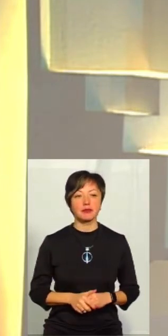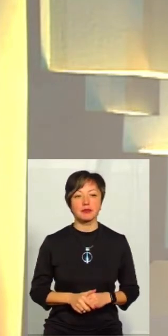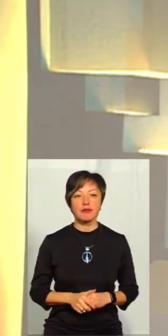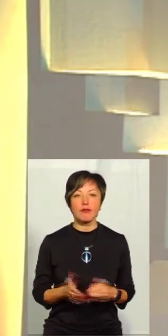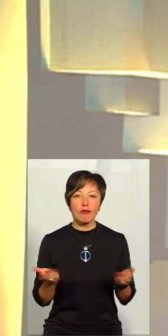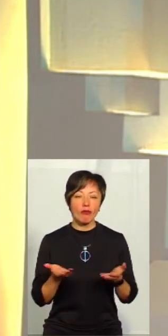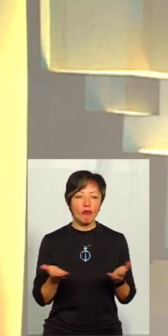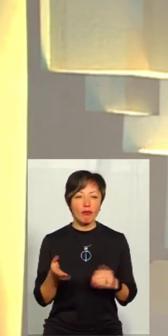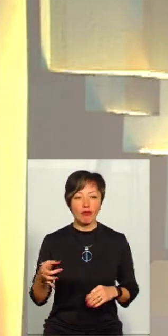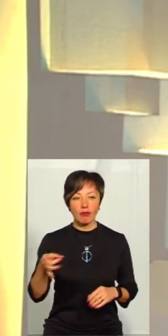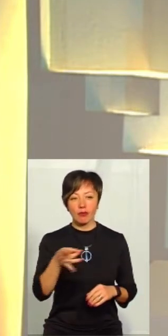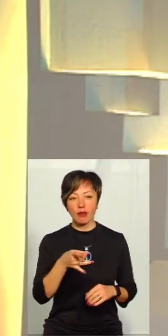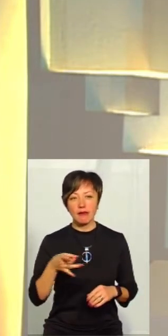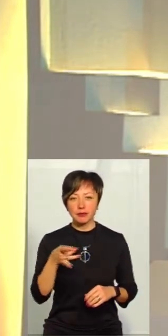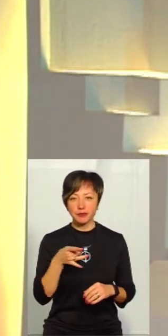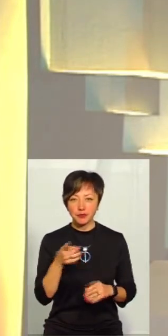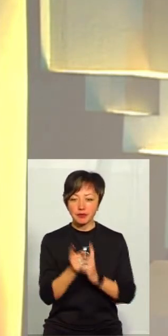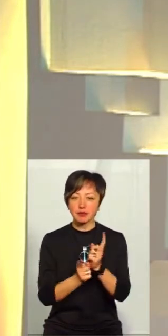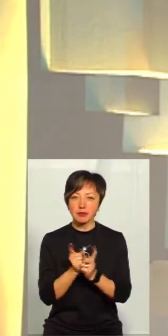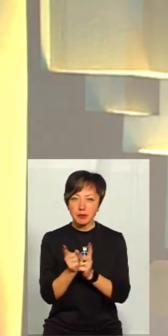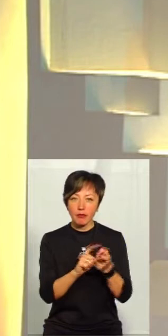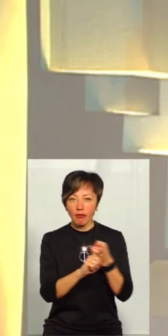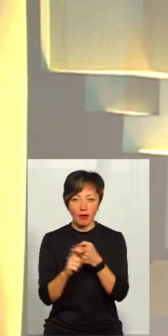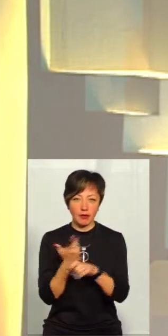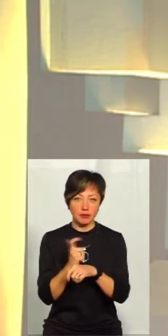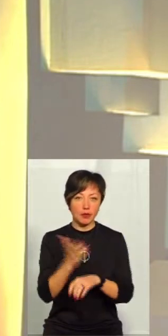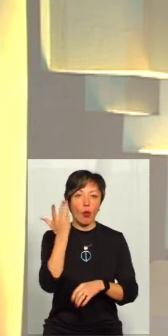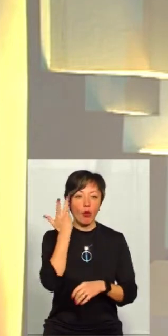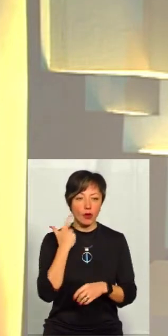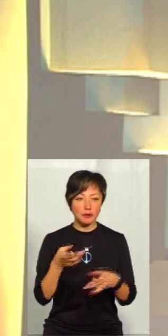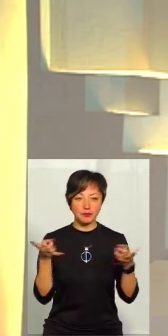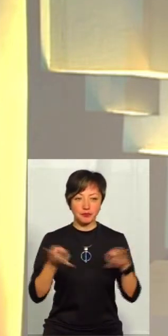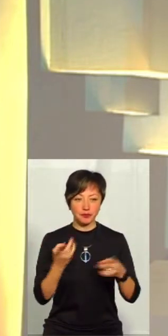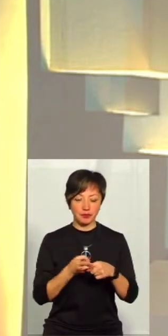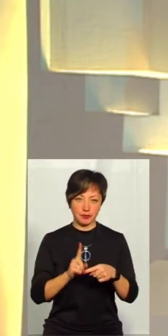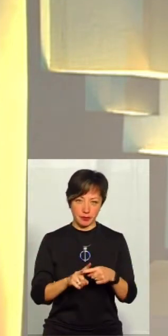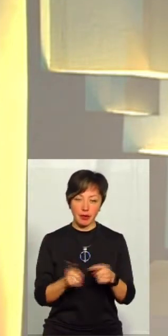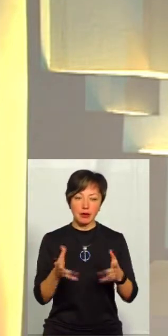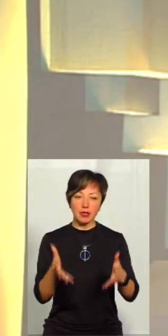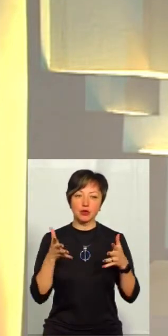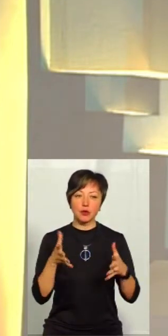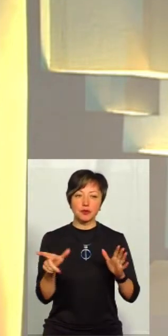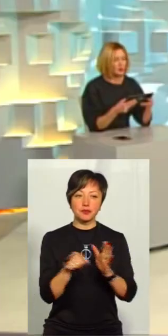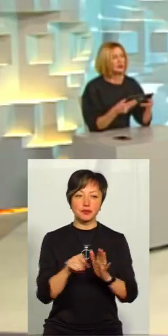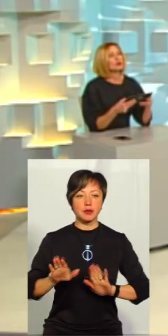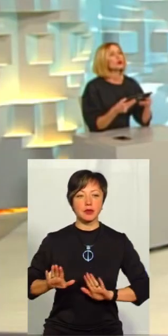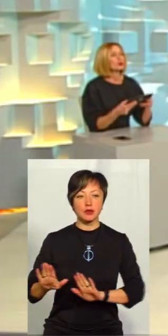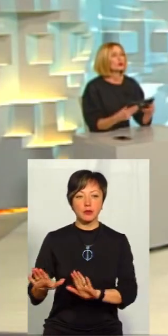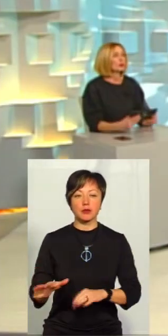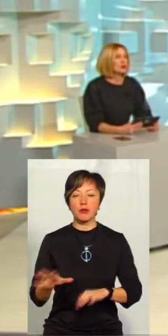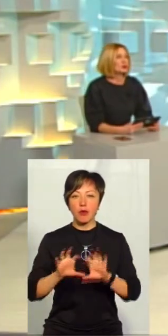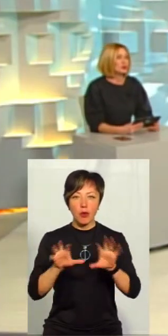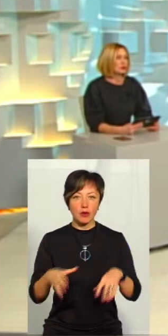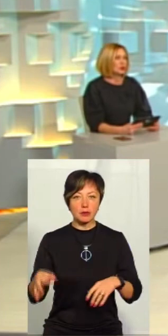районів зміни можуть трикнутися найбільше? Коли і для чого це треба? З'ясовуємо із заступницею